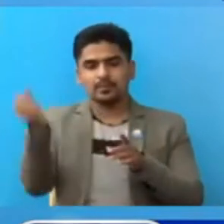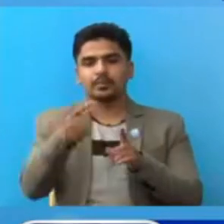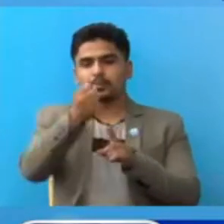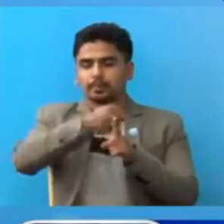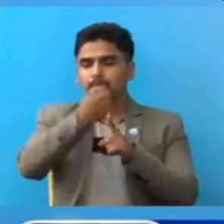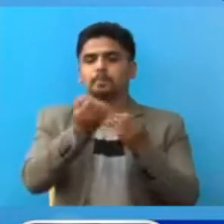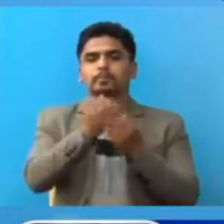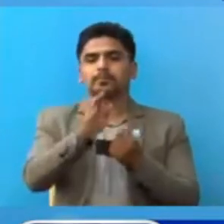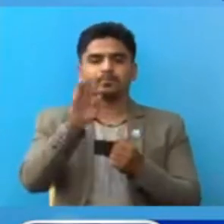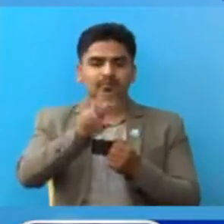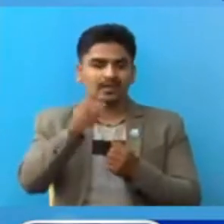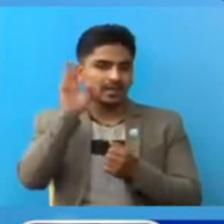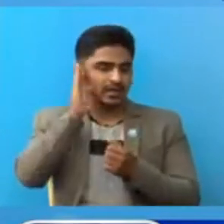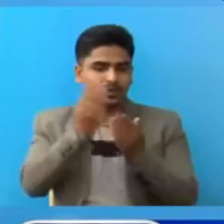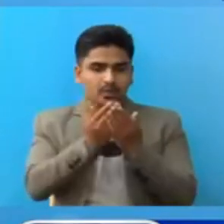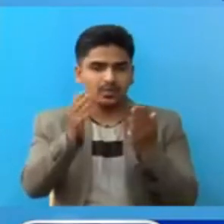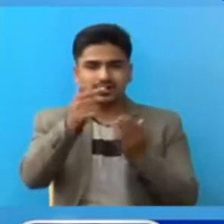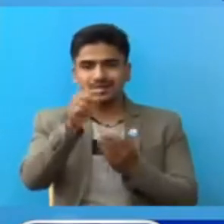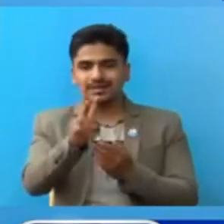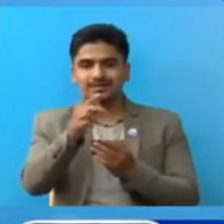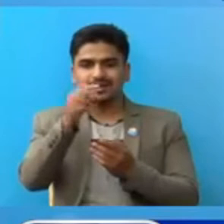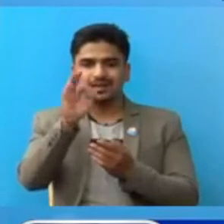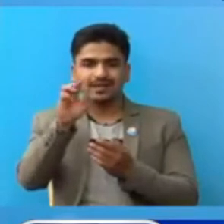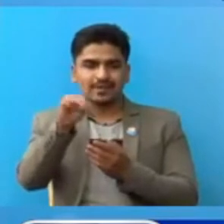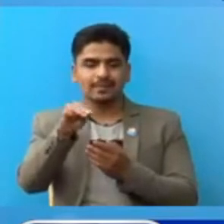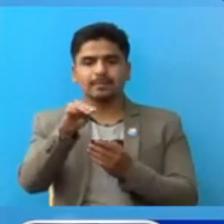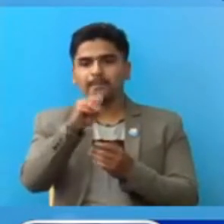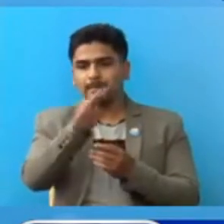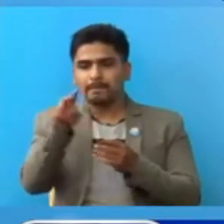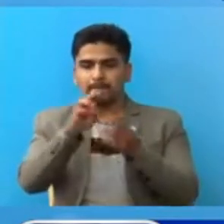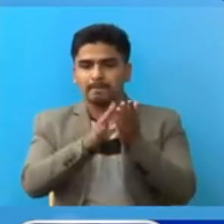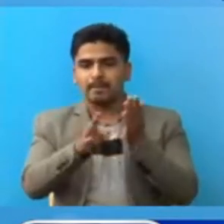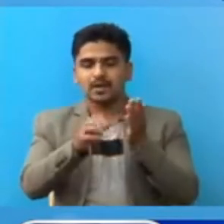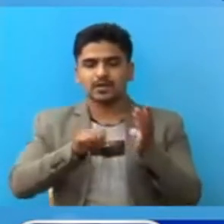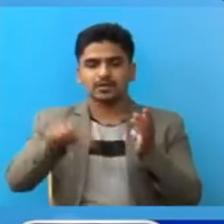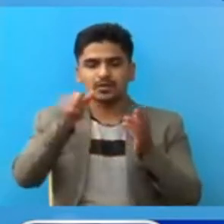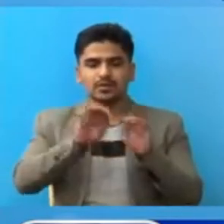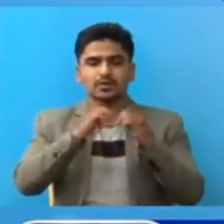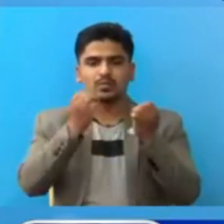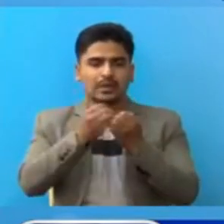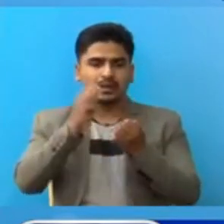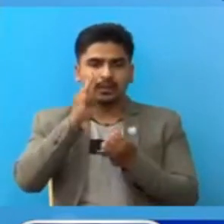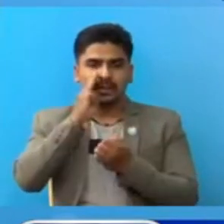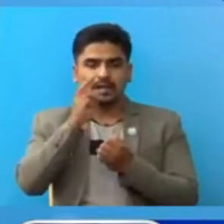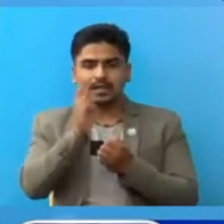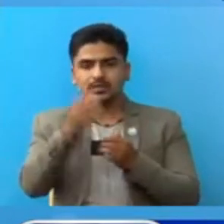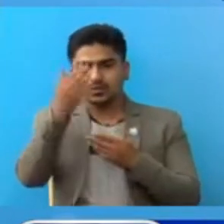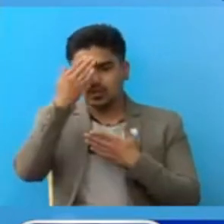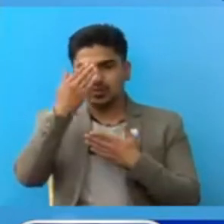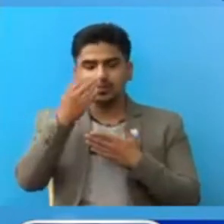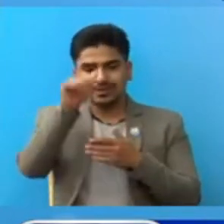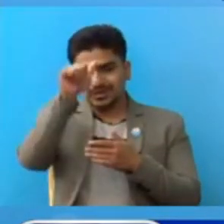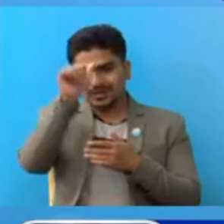रेडियो पत्रपत्रिका टीवी एफेम आधिम आध्यमबाट जनसमुदा इस्तार मां एस रोक को